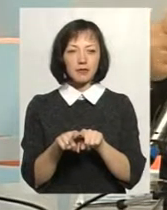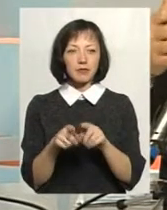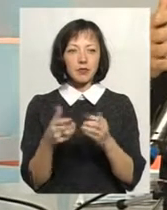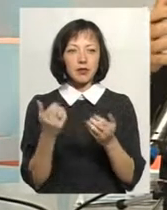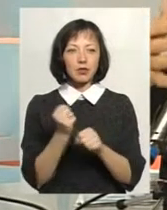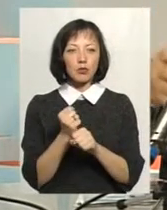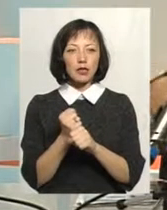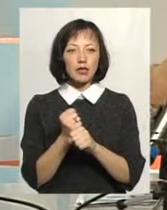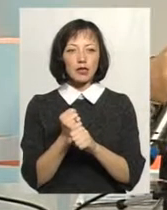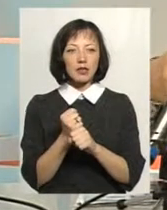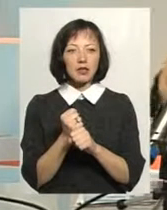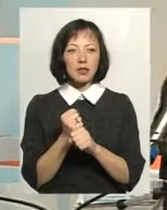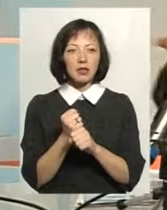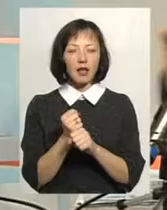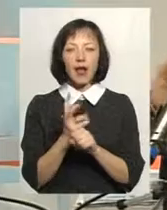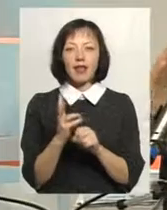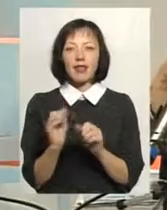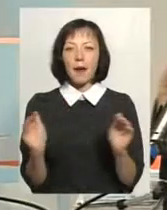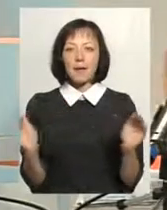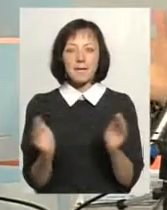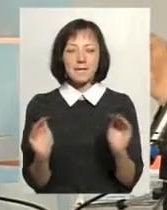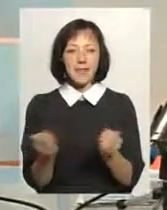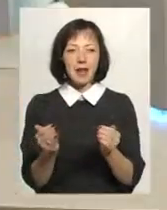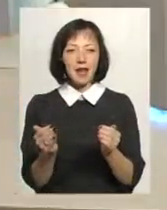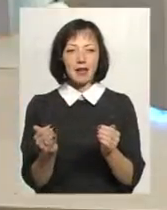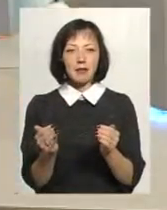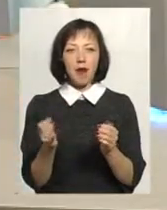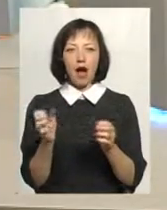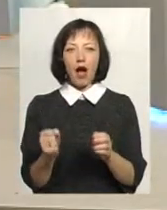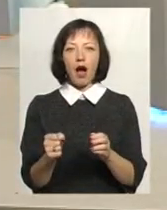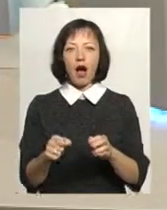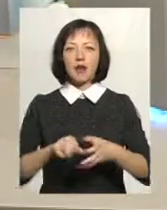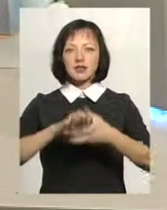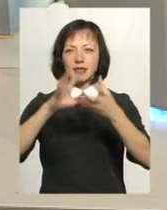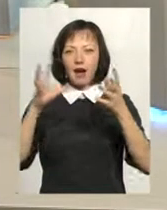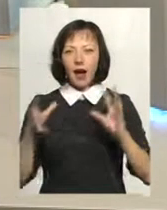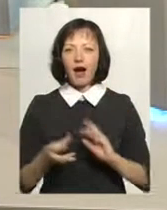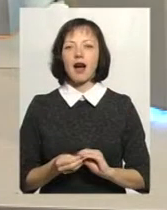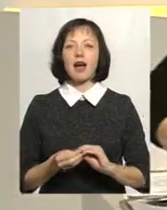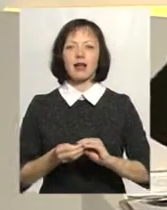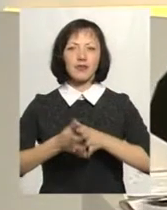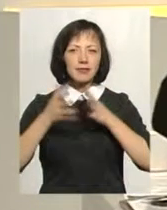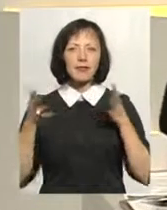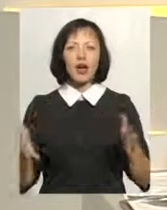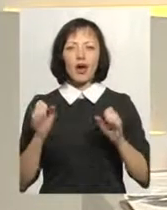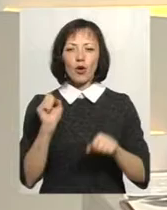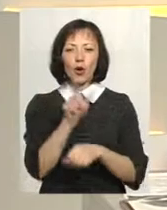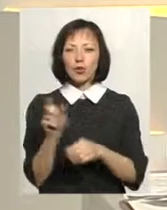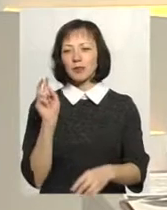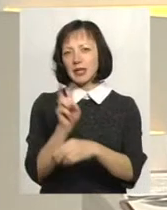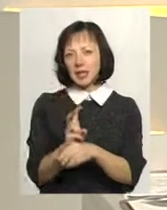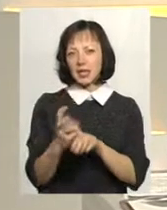зробити його не маленьким якимось таким, а в повній зрізний, загальний. Де люди зможуть підійти,